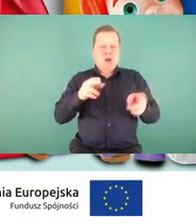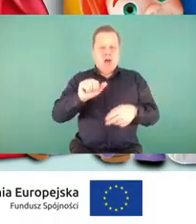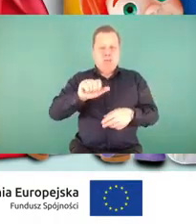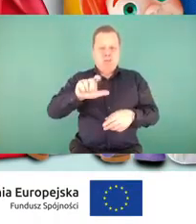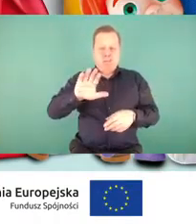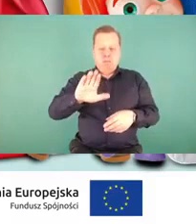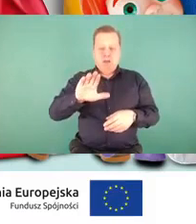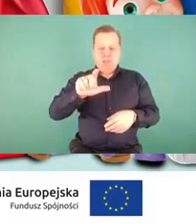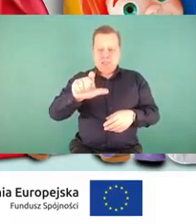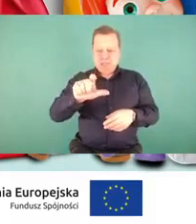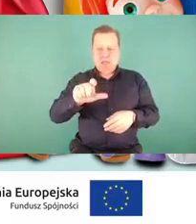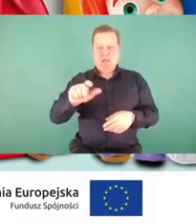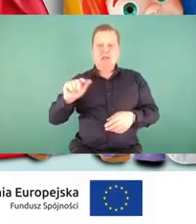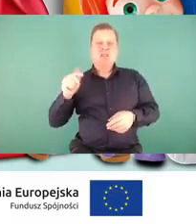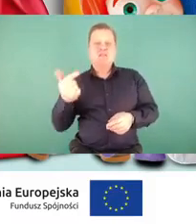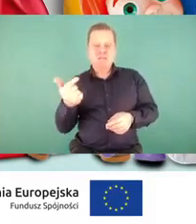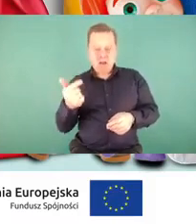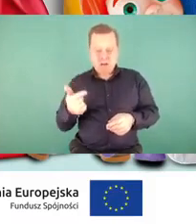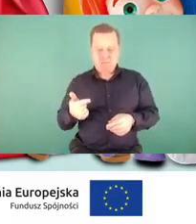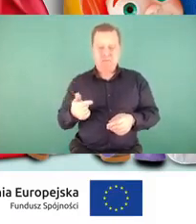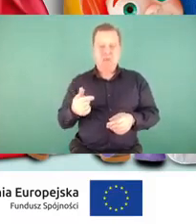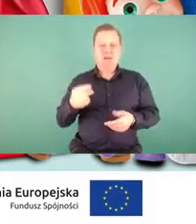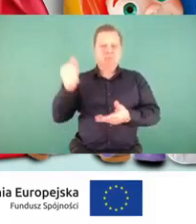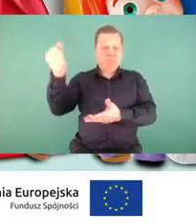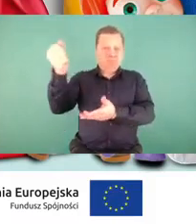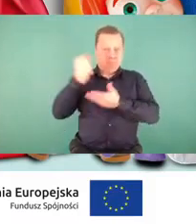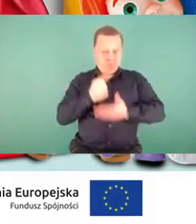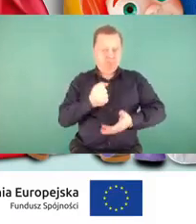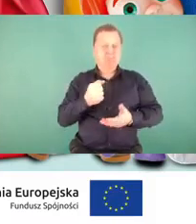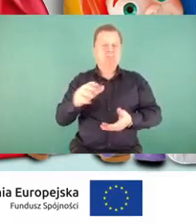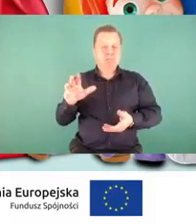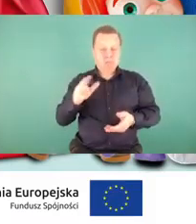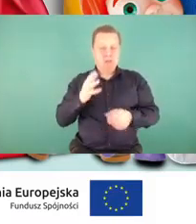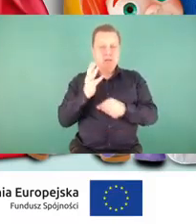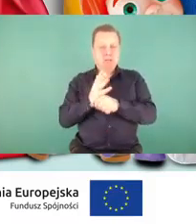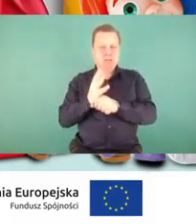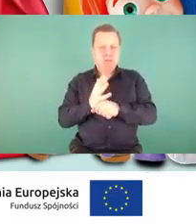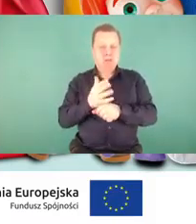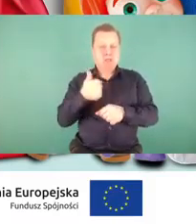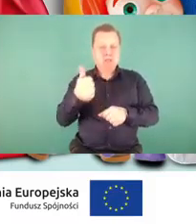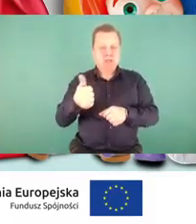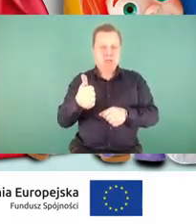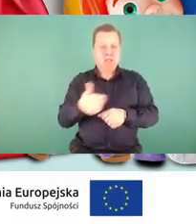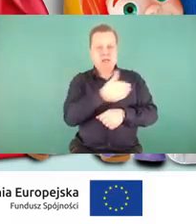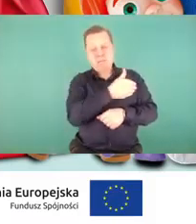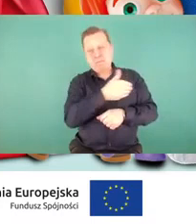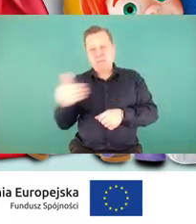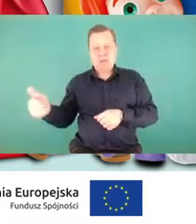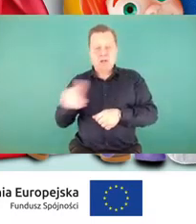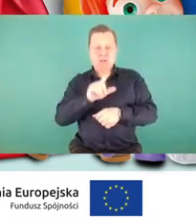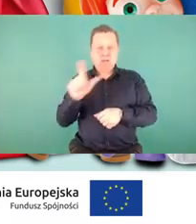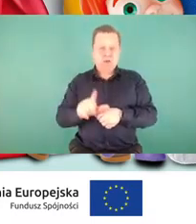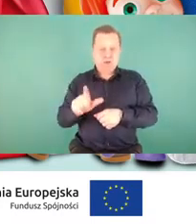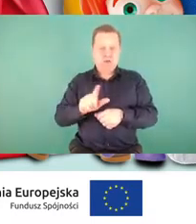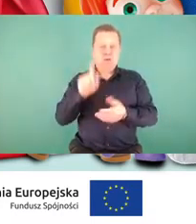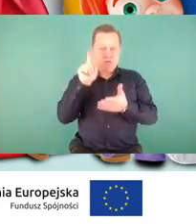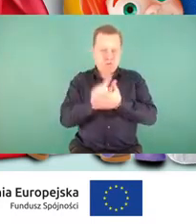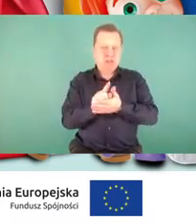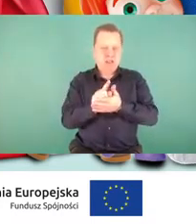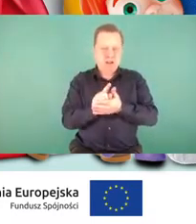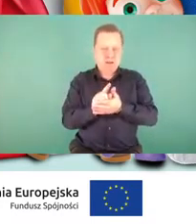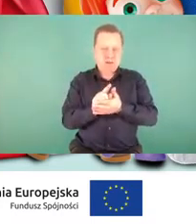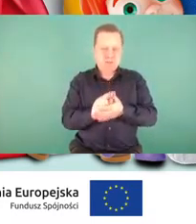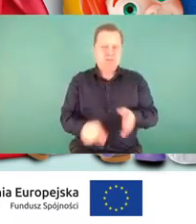udało się uzyskać dofinansowanie w wysokości 51 milionów złotych. O efektywności